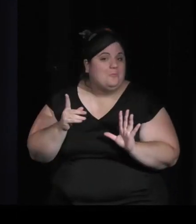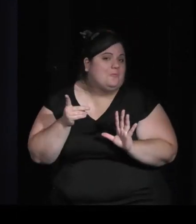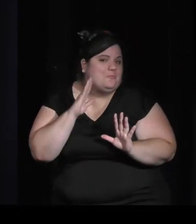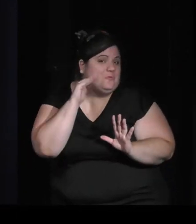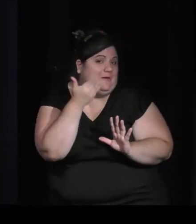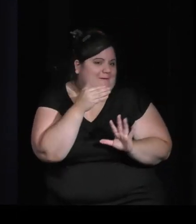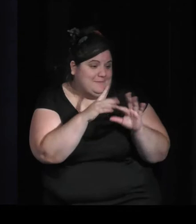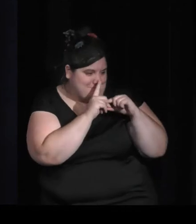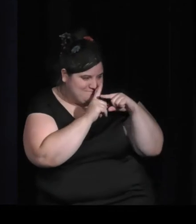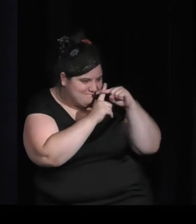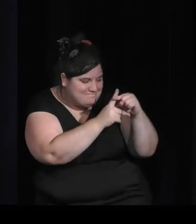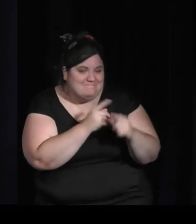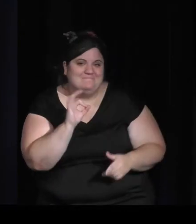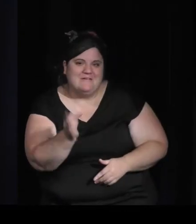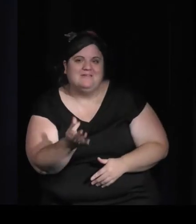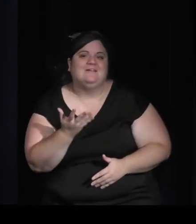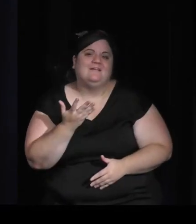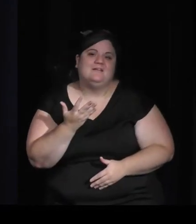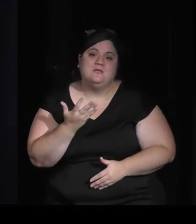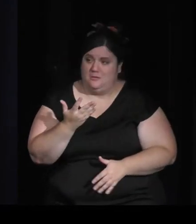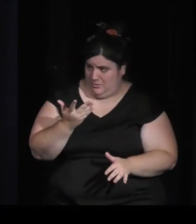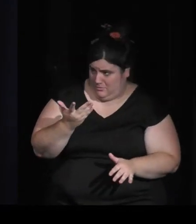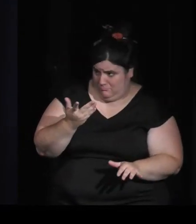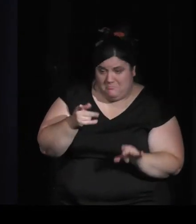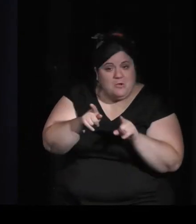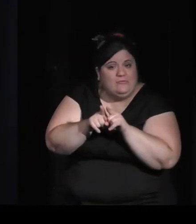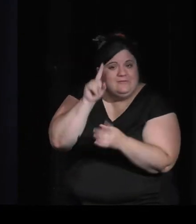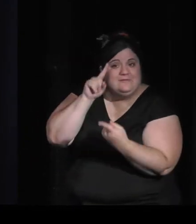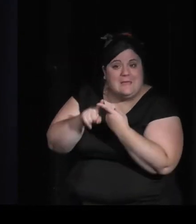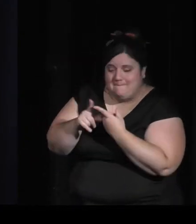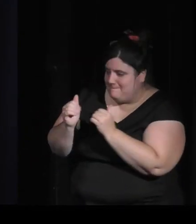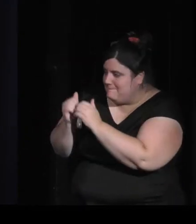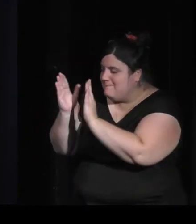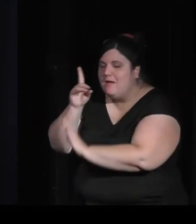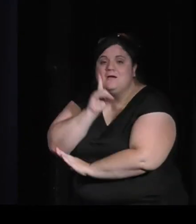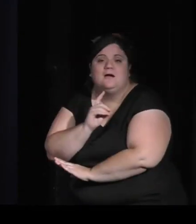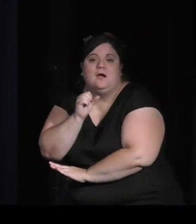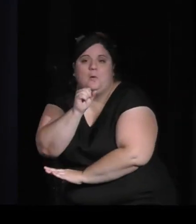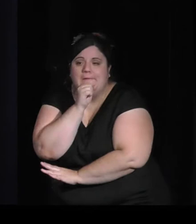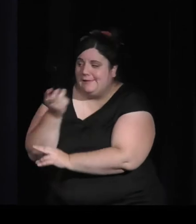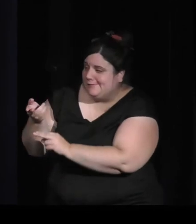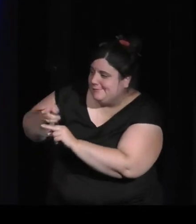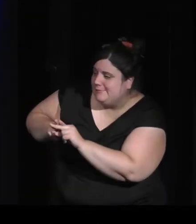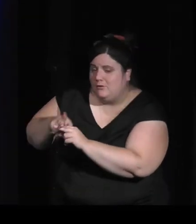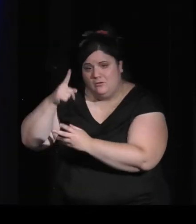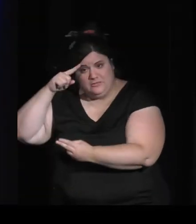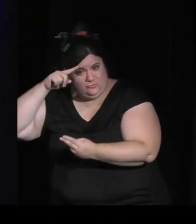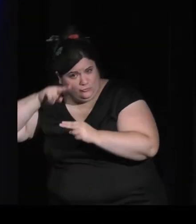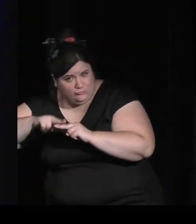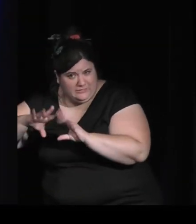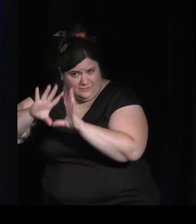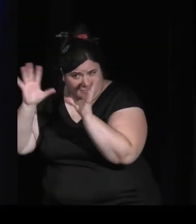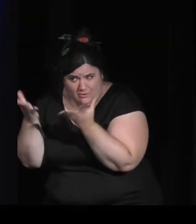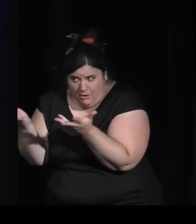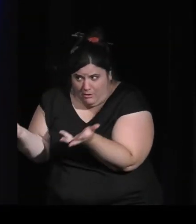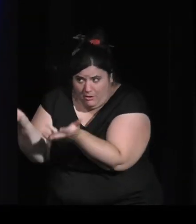je pense, comme la plupart des gens ici, pour diverses raisons, on a des souvenirs qu'on a envie de faire vivre. On a des souvenirs